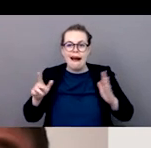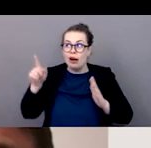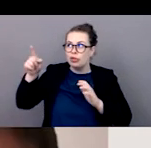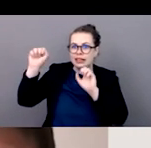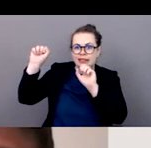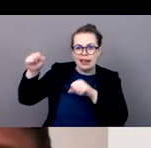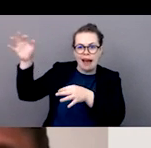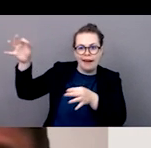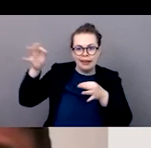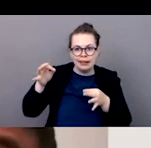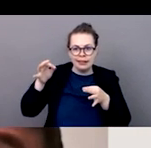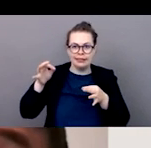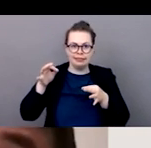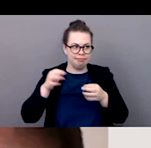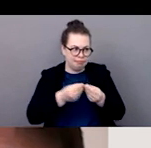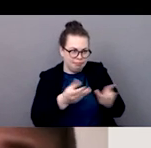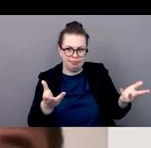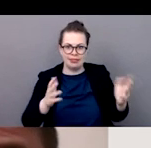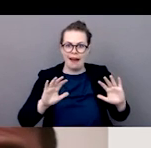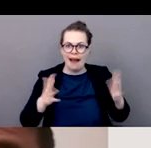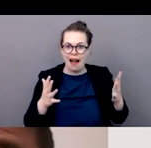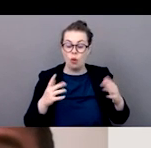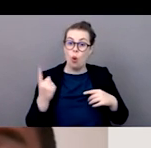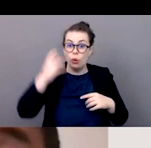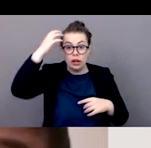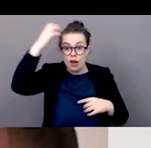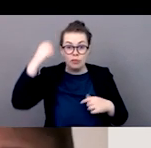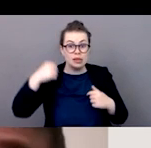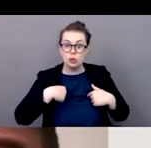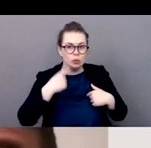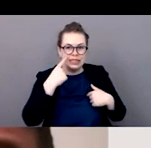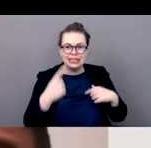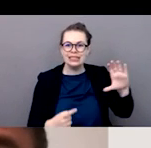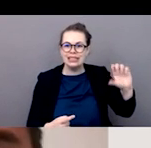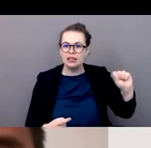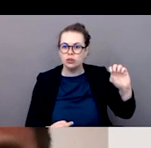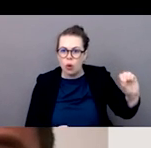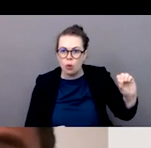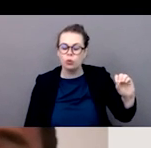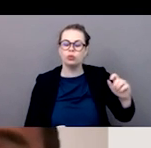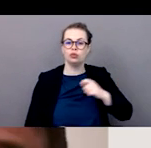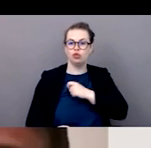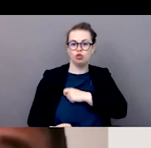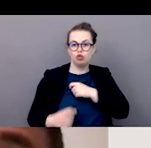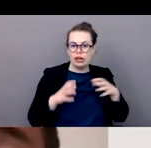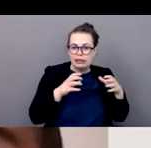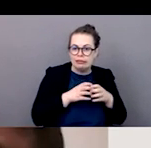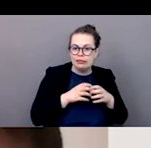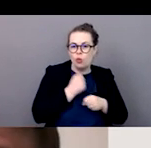les pousser encore plus pour pouvoir justement s'introduire ou s'orienter vers les OING le